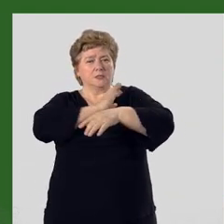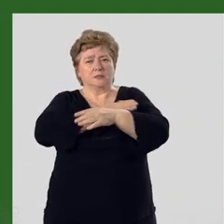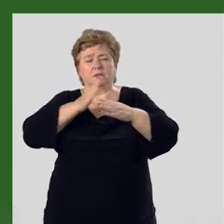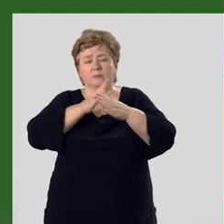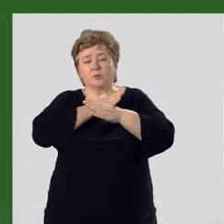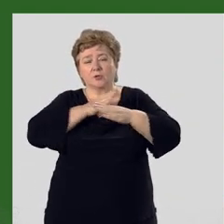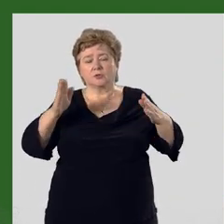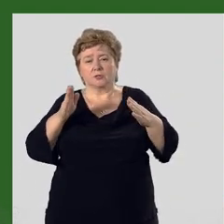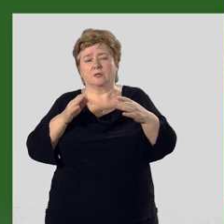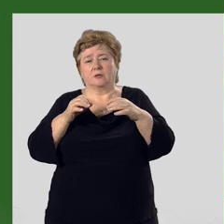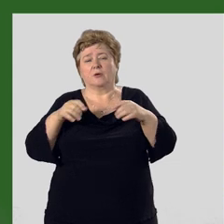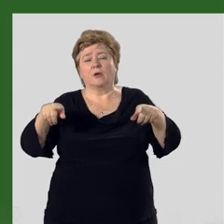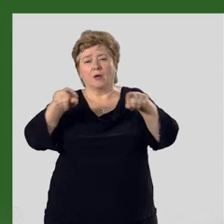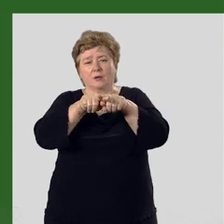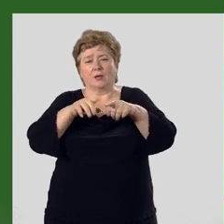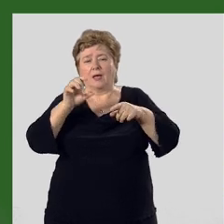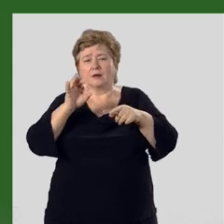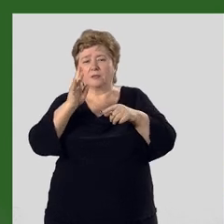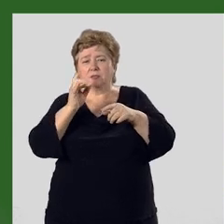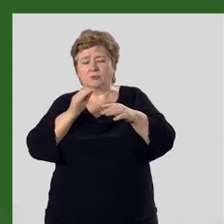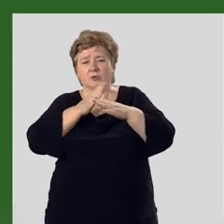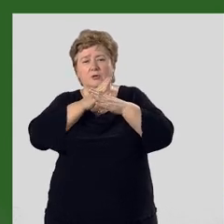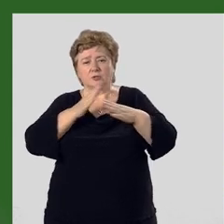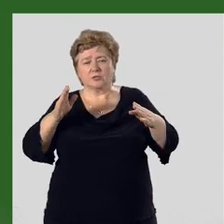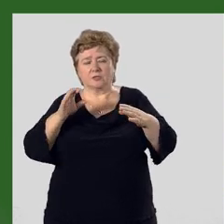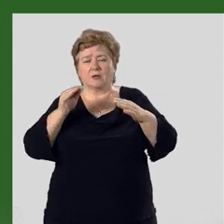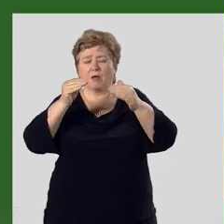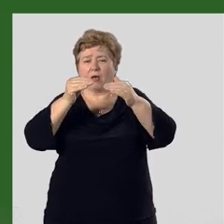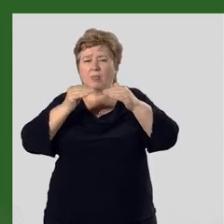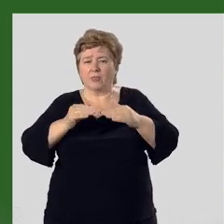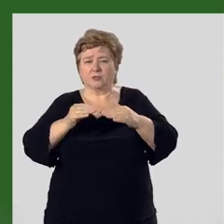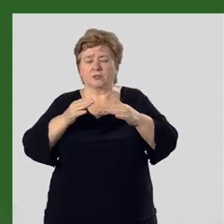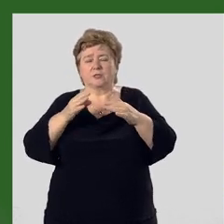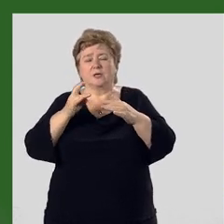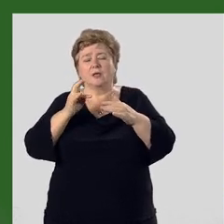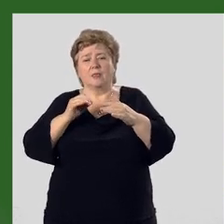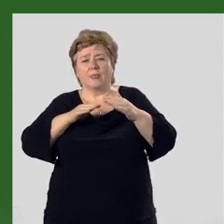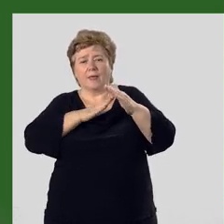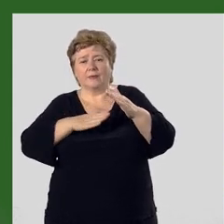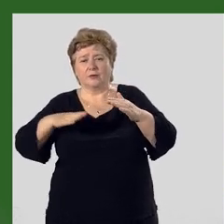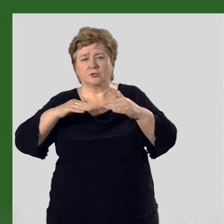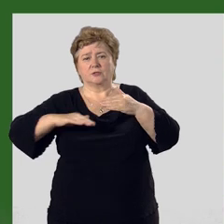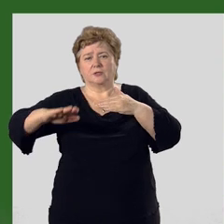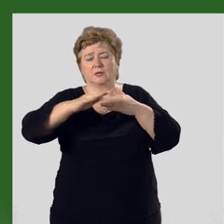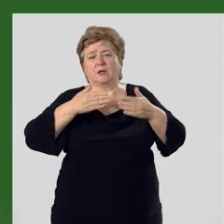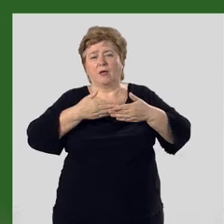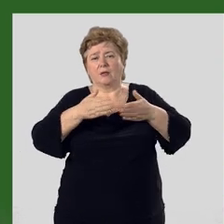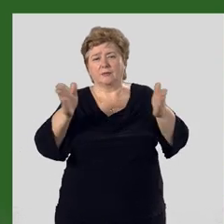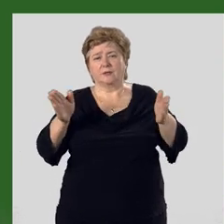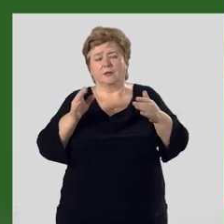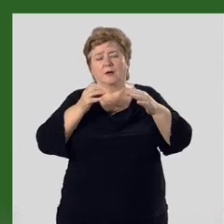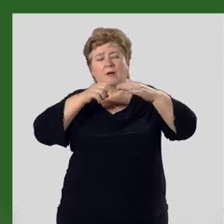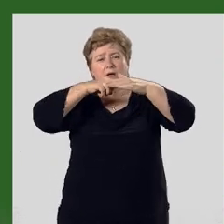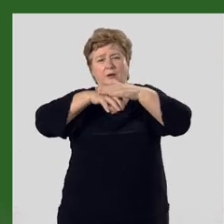расчленению, а также эрозионные расчленения отложений на днищах долин и обнажение